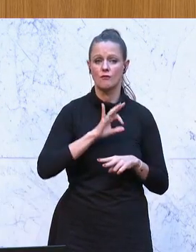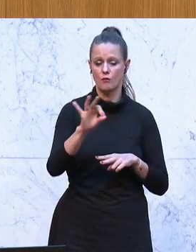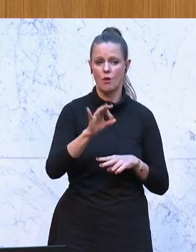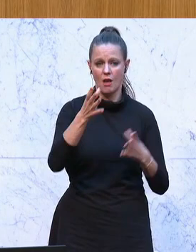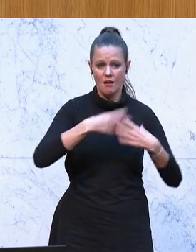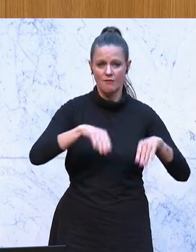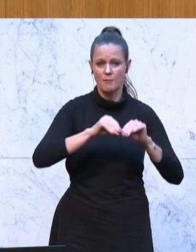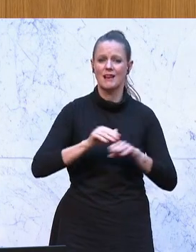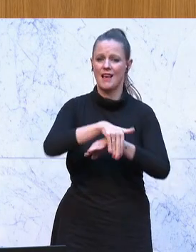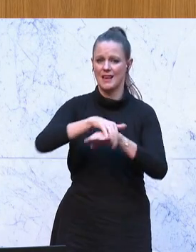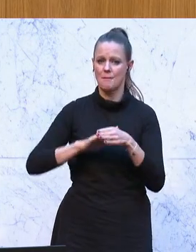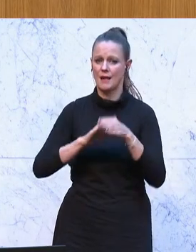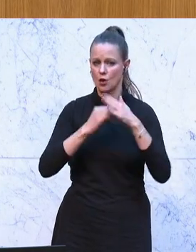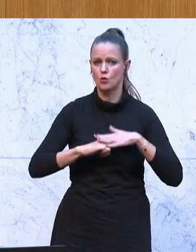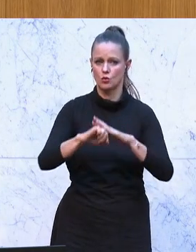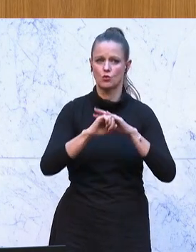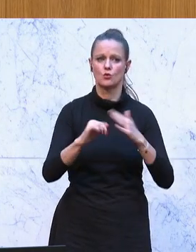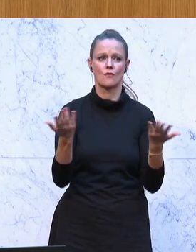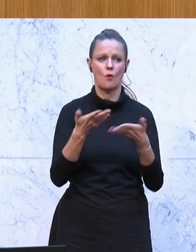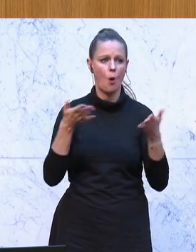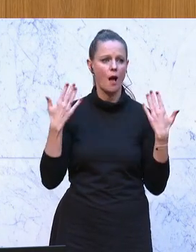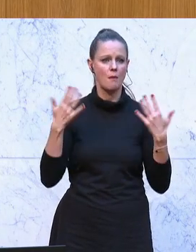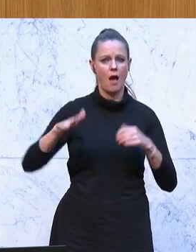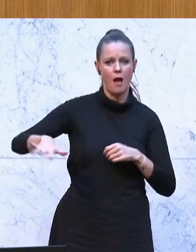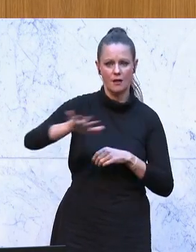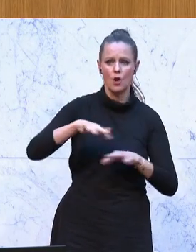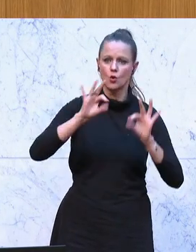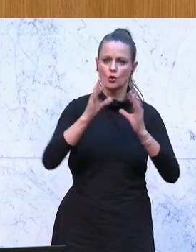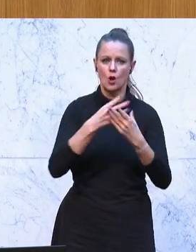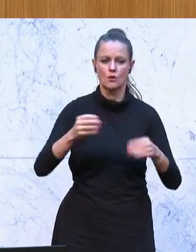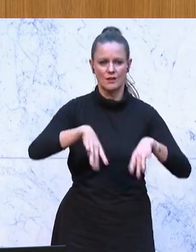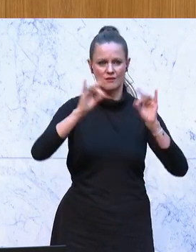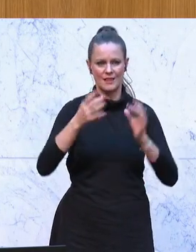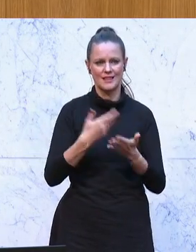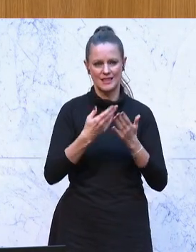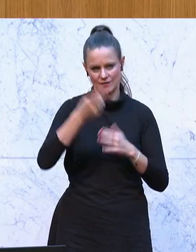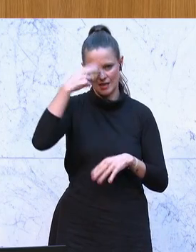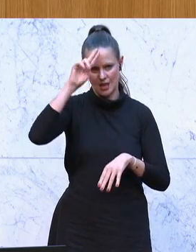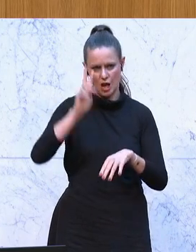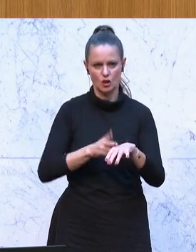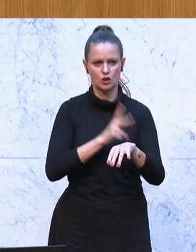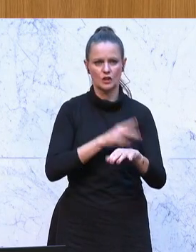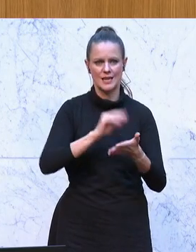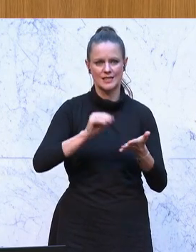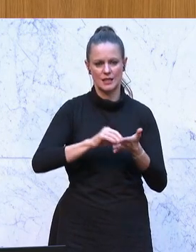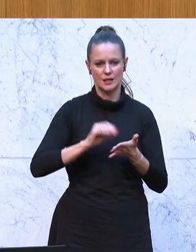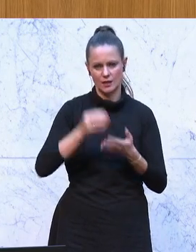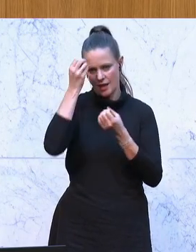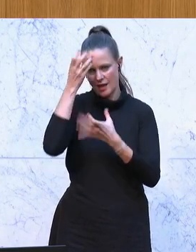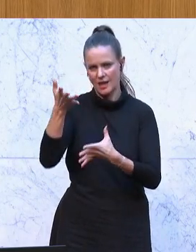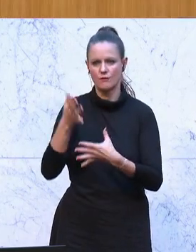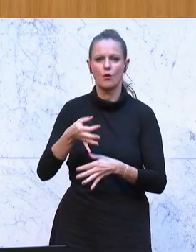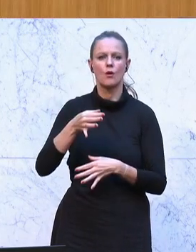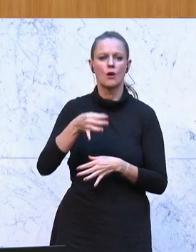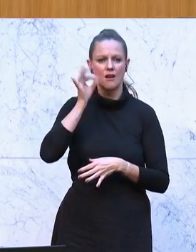für die Familien und die Gemeinden im ländlichen Raum, dass wir da gute Lösungen zusammenbringen. In diesem Sinne, Herr Staatssekretär, auch bitte an die Familienministerin weitergeben. Danke für die